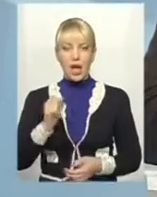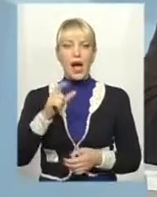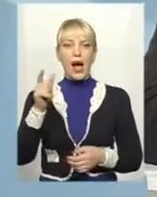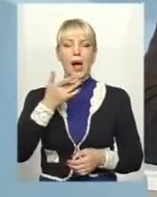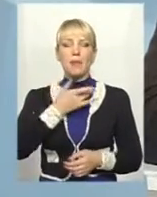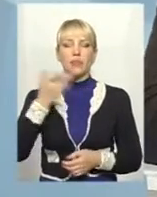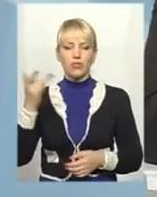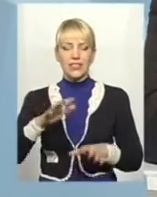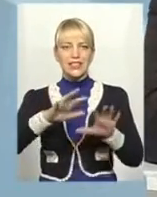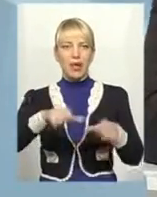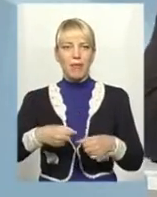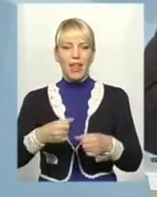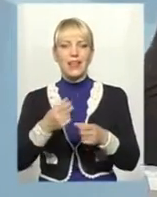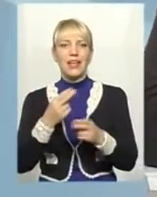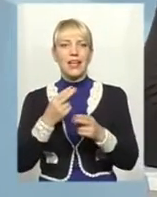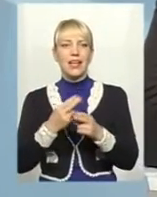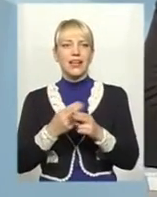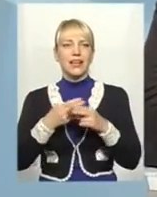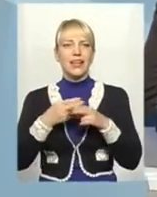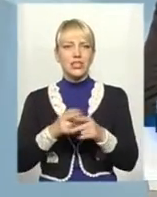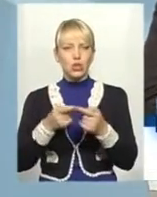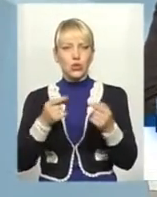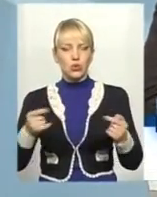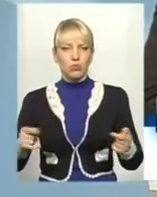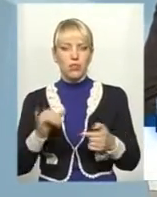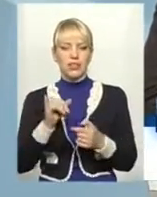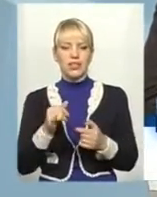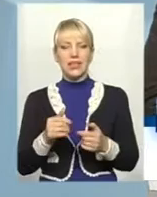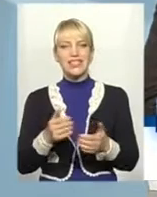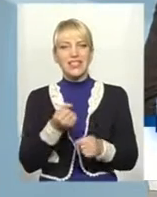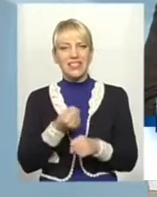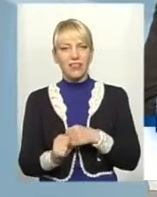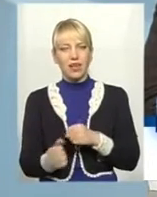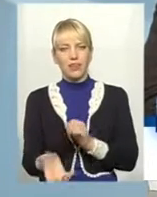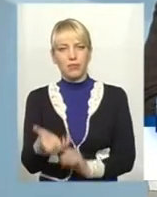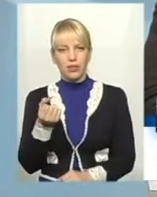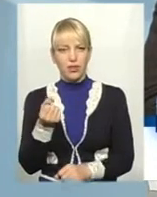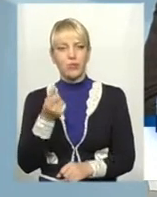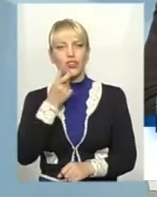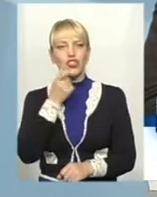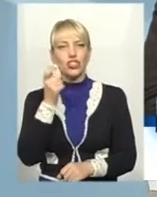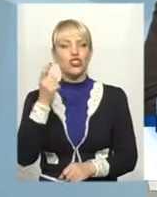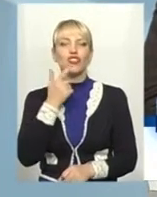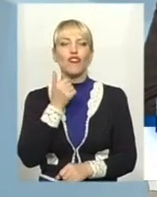заставляли їх підтримати Червону армію. А